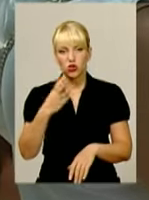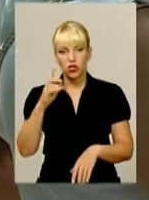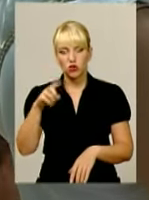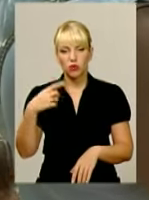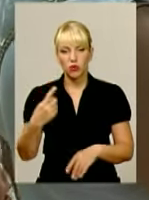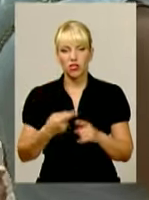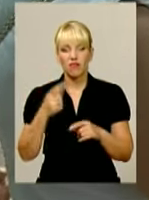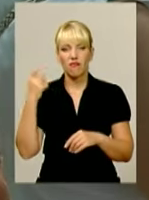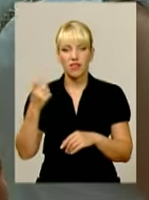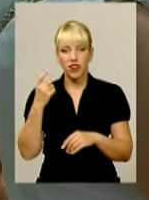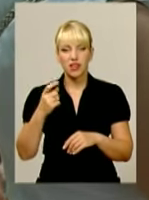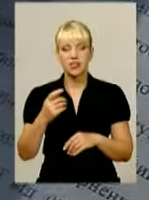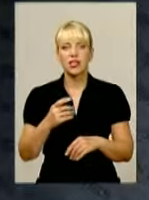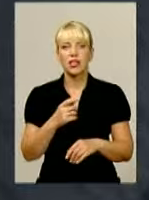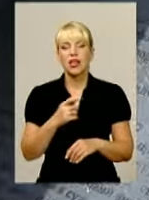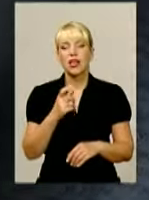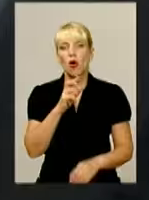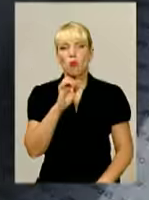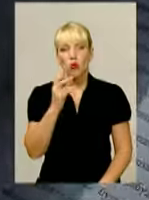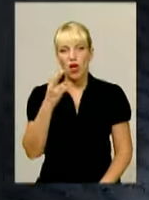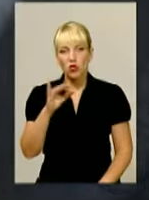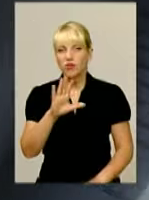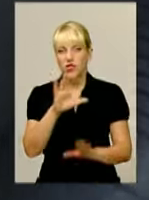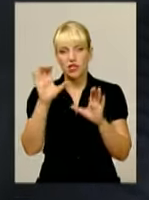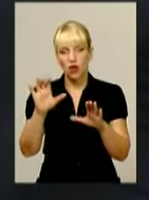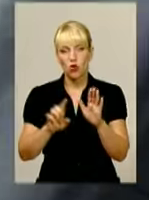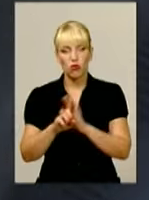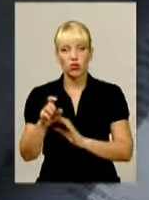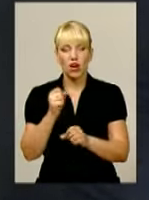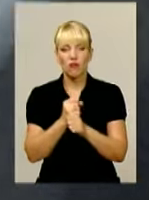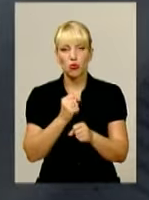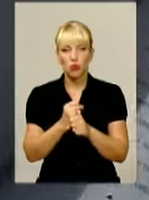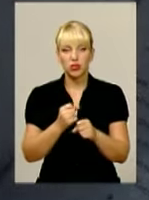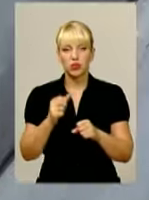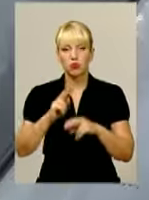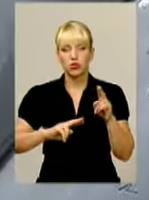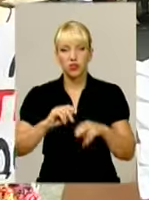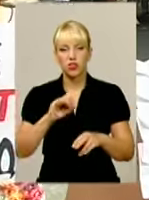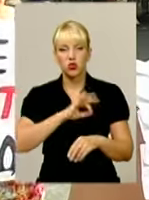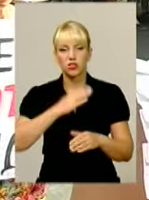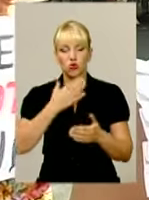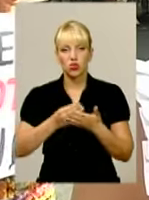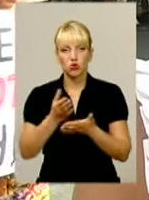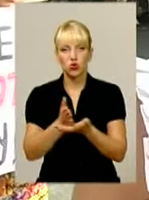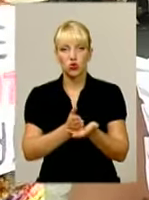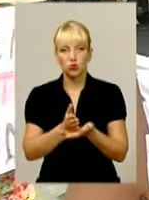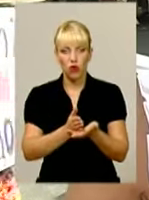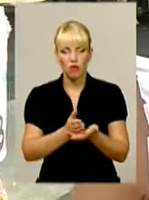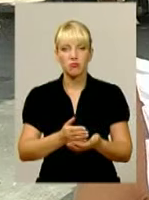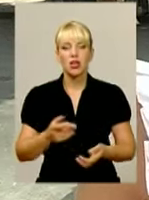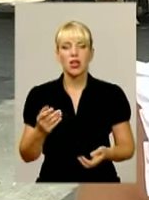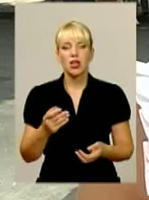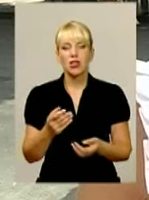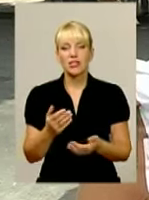ювелірного магазину Валерій Буяновський незаконно розпочав будівельні роботи, скориставшись своїм службовим становищем. На землі, яка належить